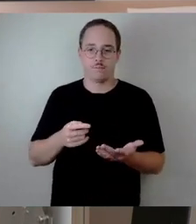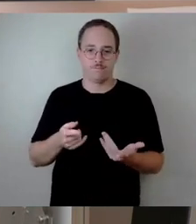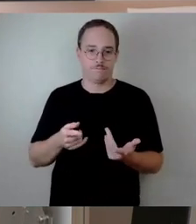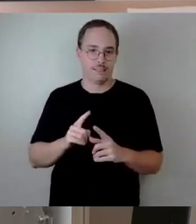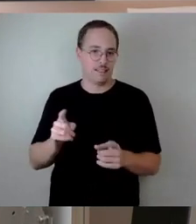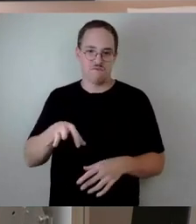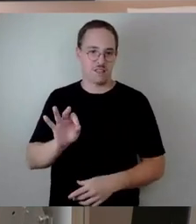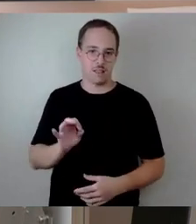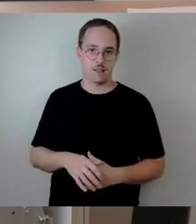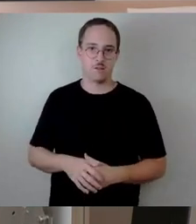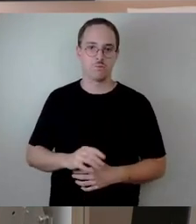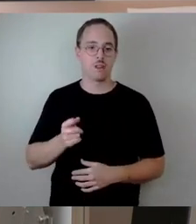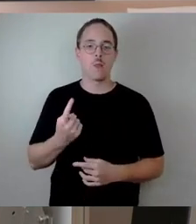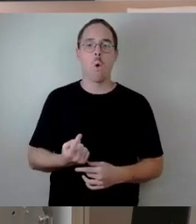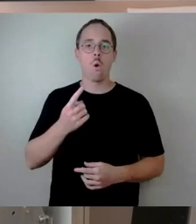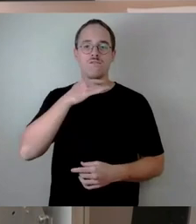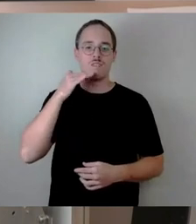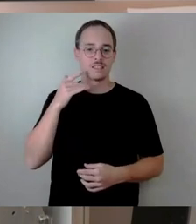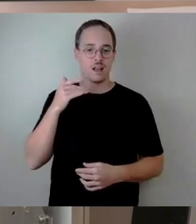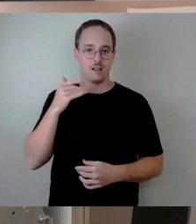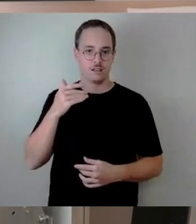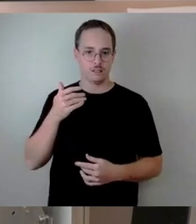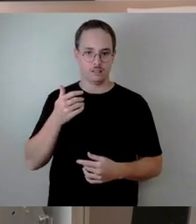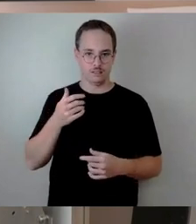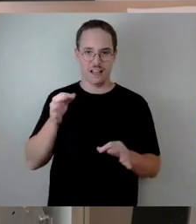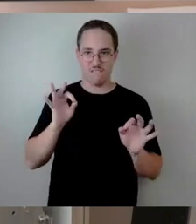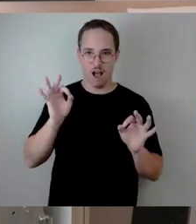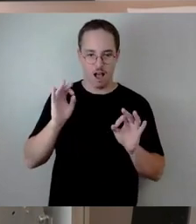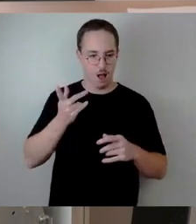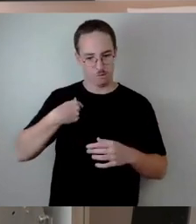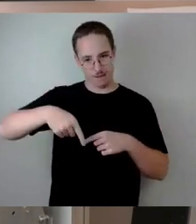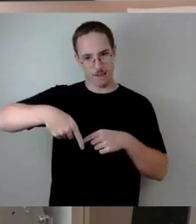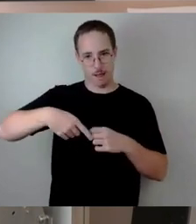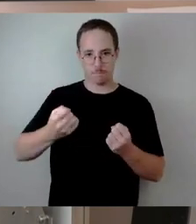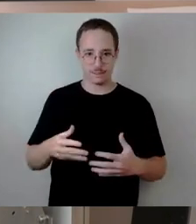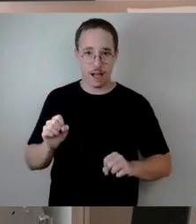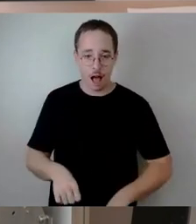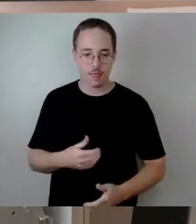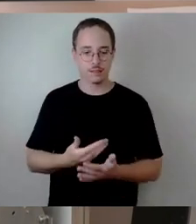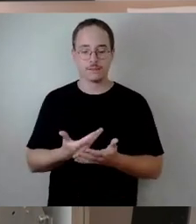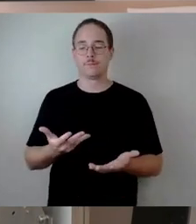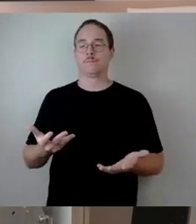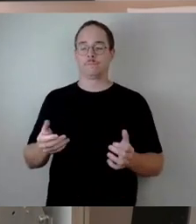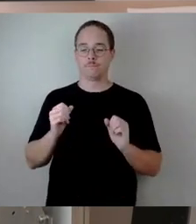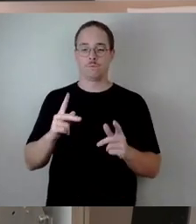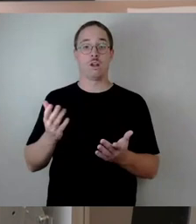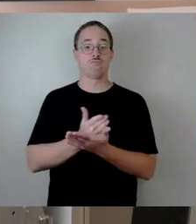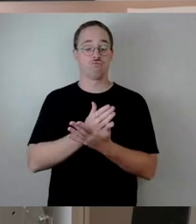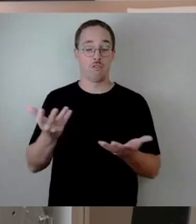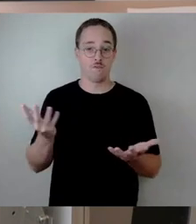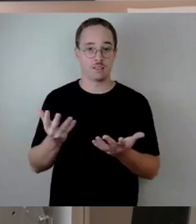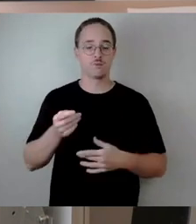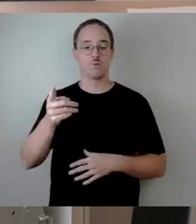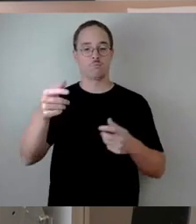zusätzliches Abflusshindernis darstellen. Wir haben uns entschieden, die Brückenzüge, die noch oben sind, auf der